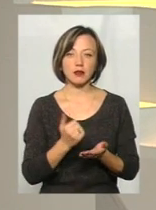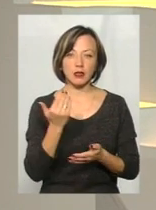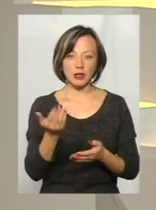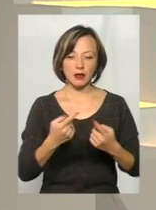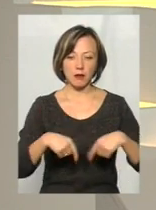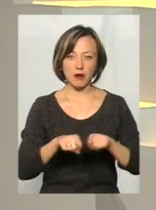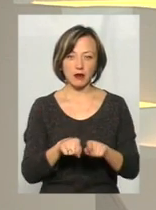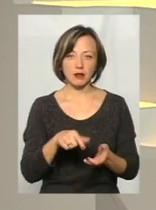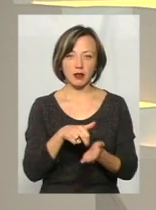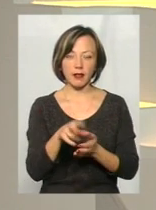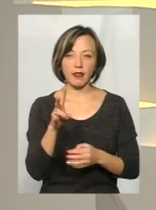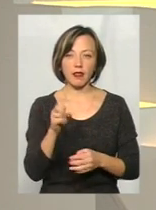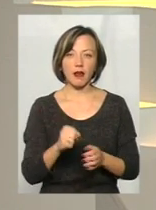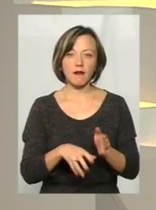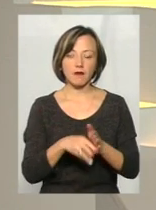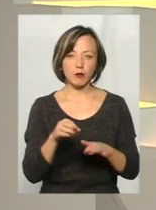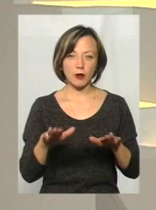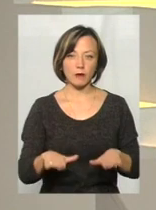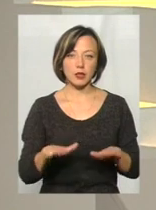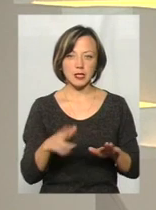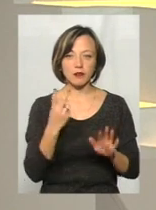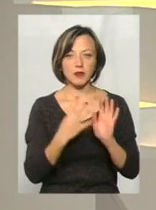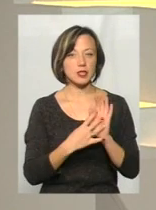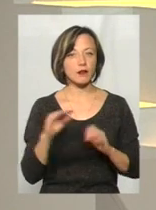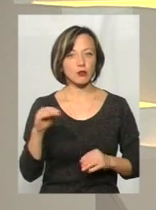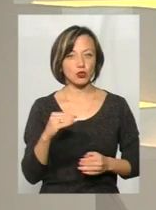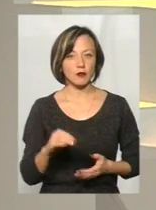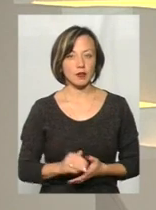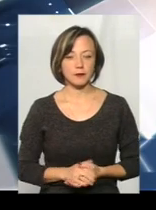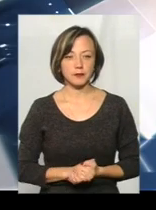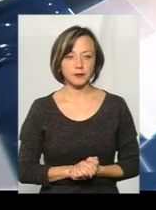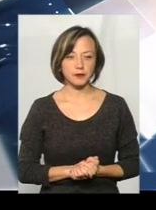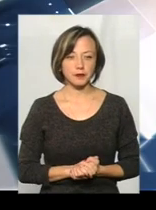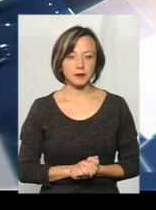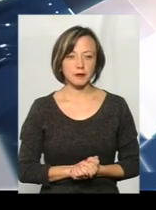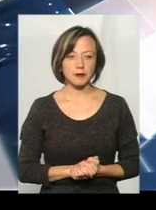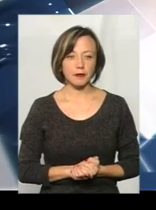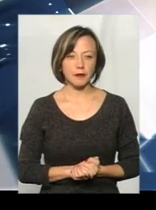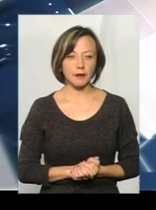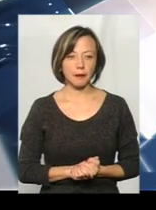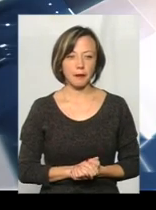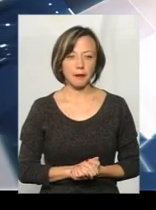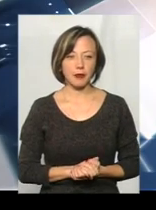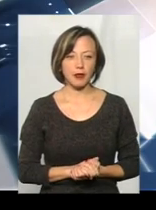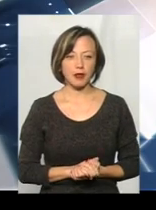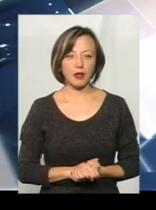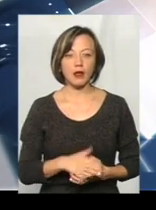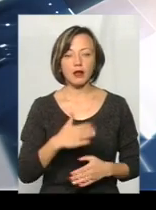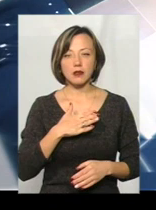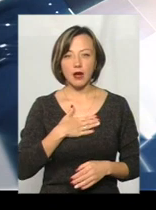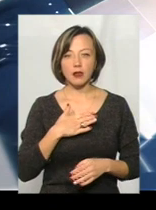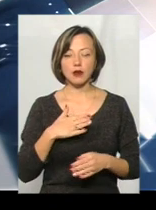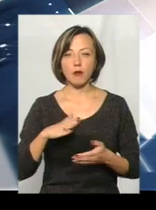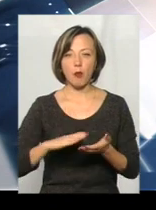поліцила йде на місцеві вибори 29 жовтня. Наша політична сила дійсно висуває